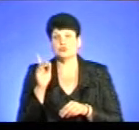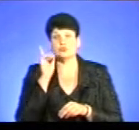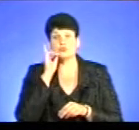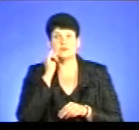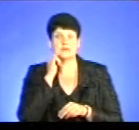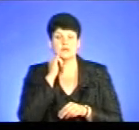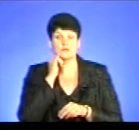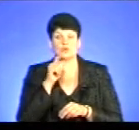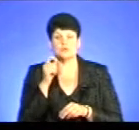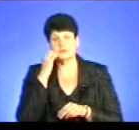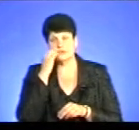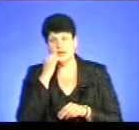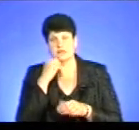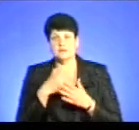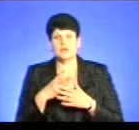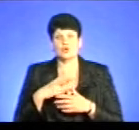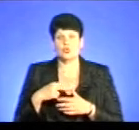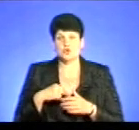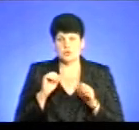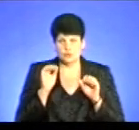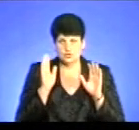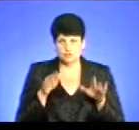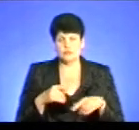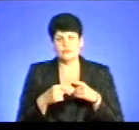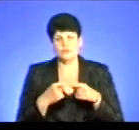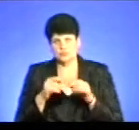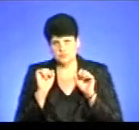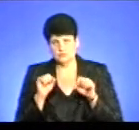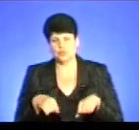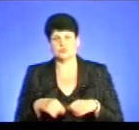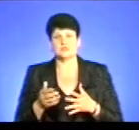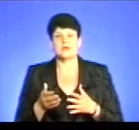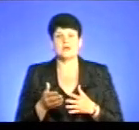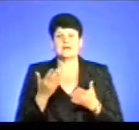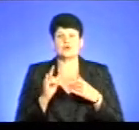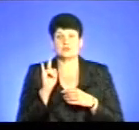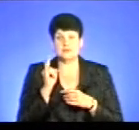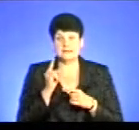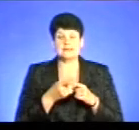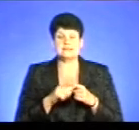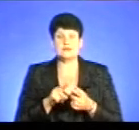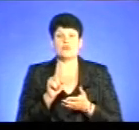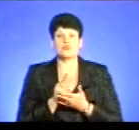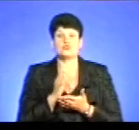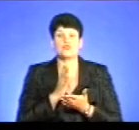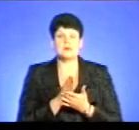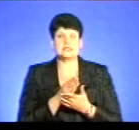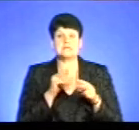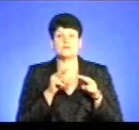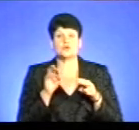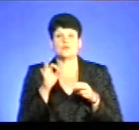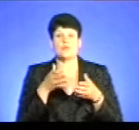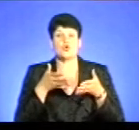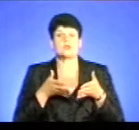якщо люди похилого віку, дочки може бути, внука і так далі. Якщо дитина, це обов'язково треба мати свідоцтво про